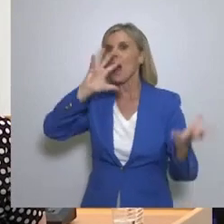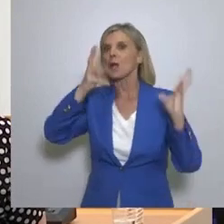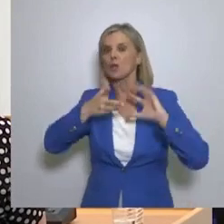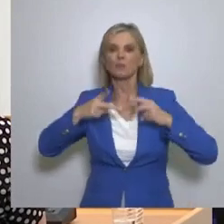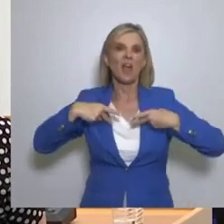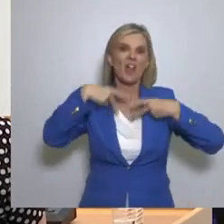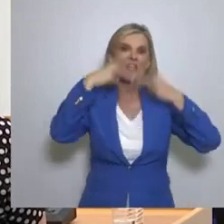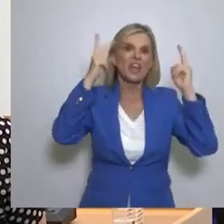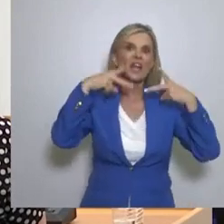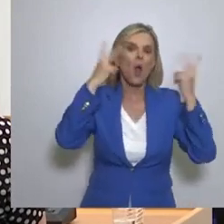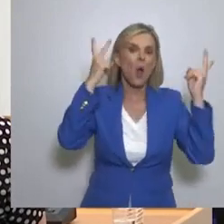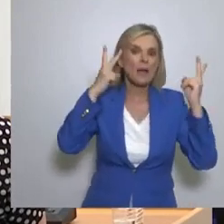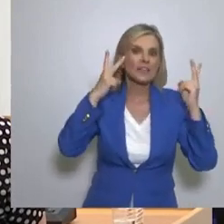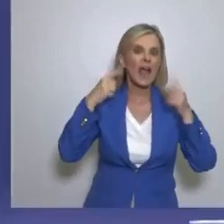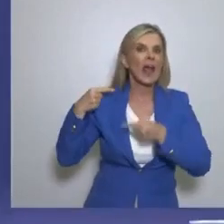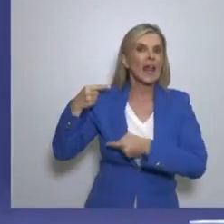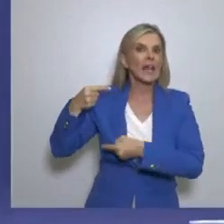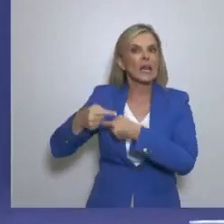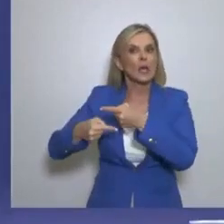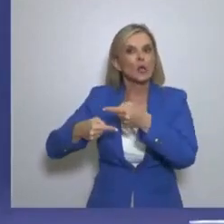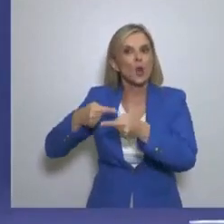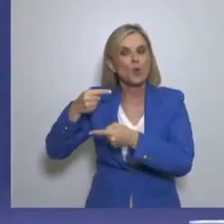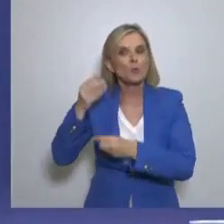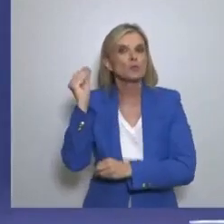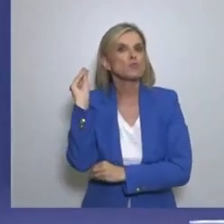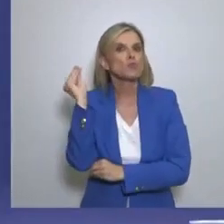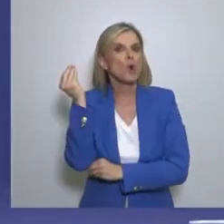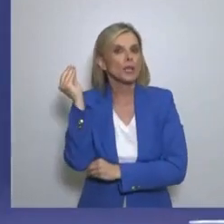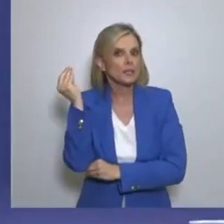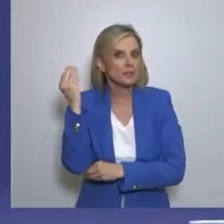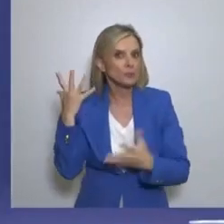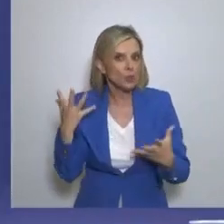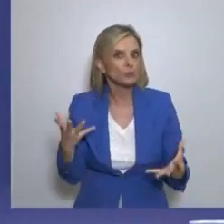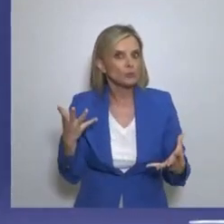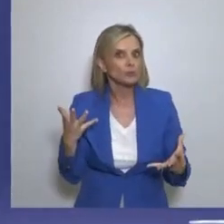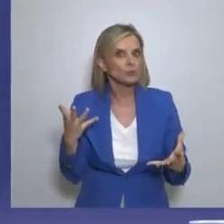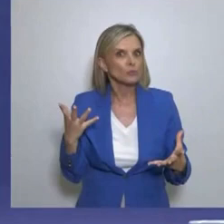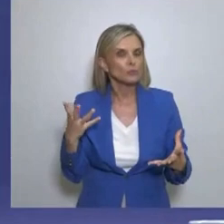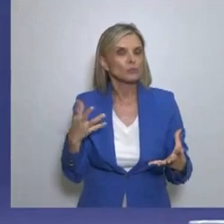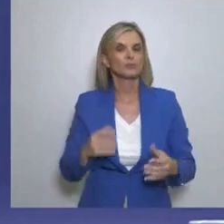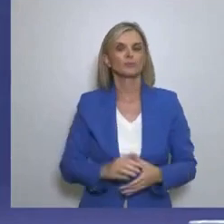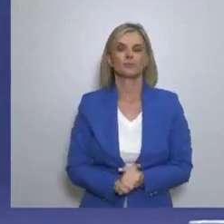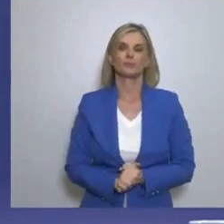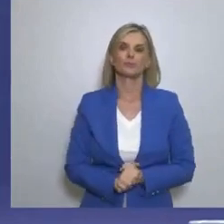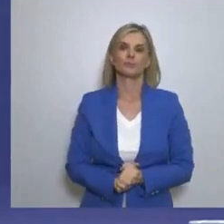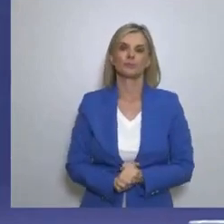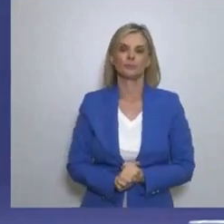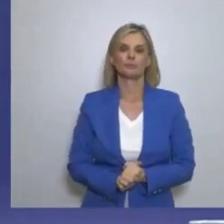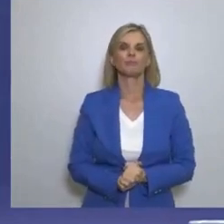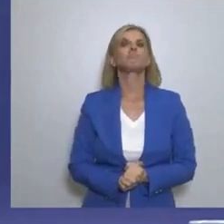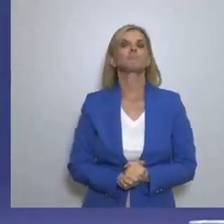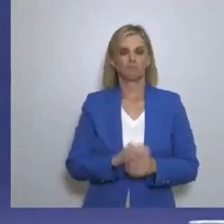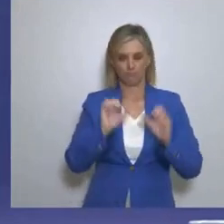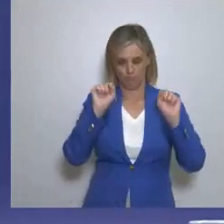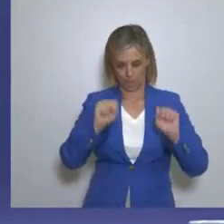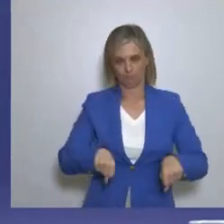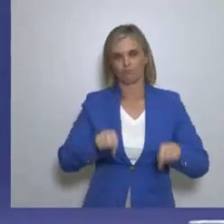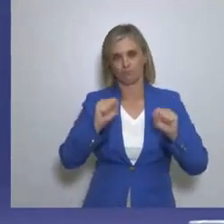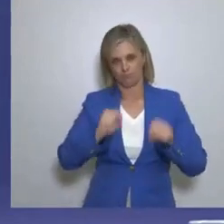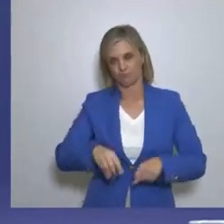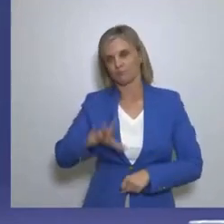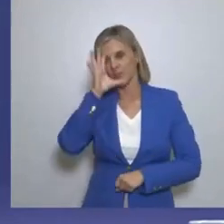Είναι μια ερώτηση που πραγματικά δεν περίμενα την κάνει η Γάλη, τουλάχιστον η Γαλόφωνη. Ναι, είναι αλήθεια ότι